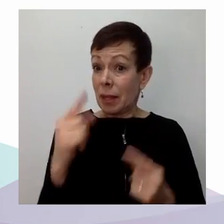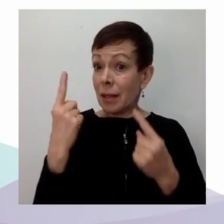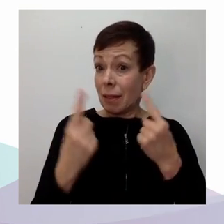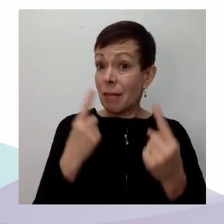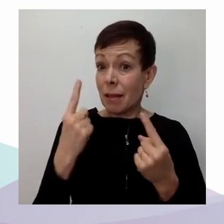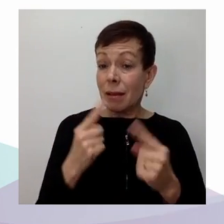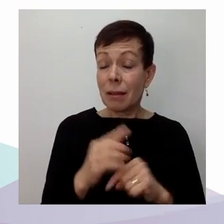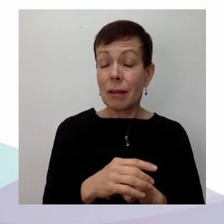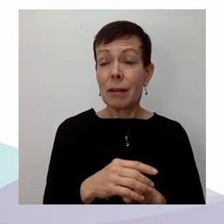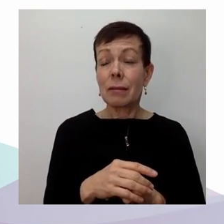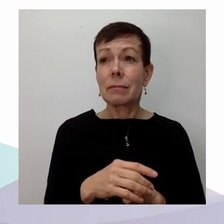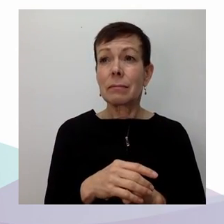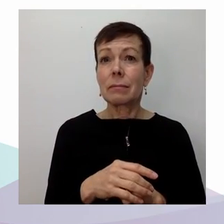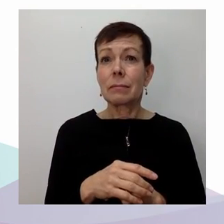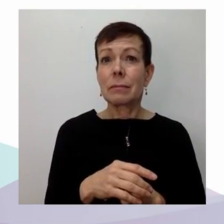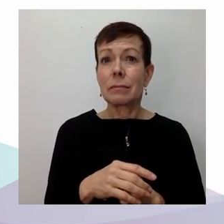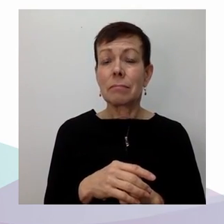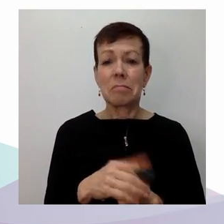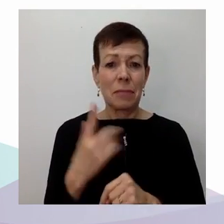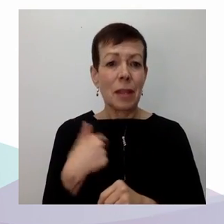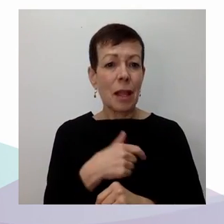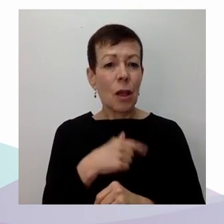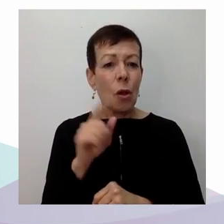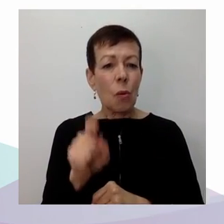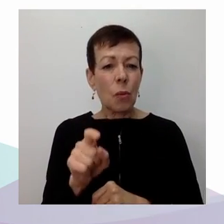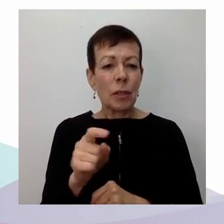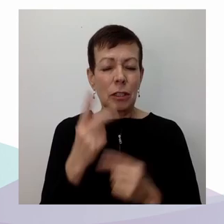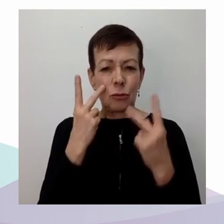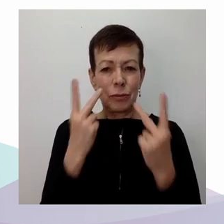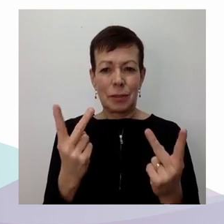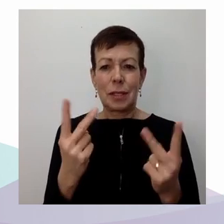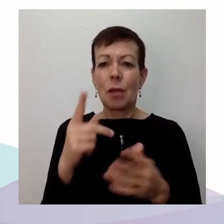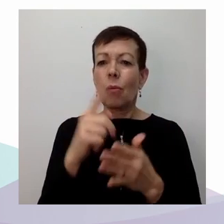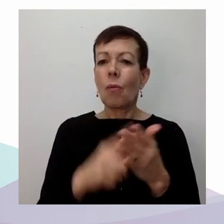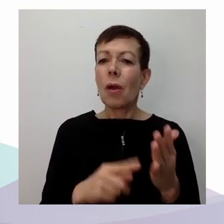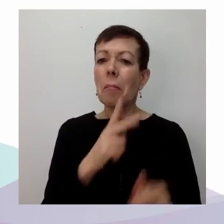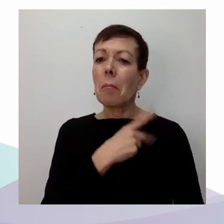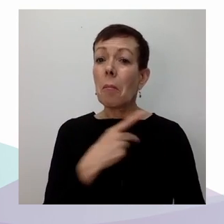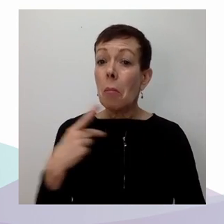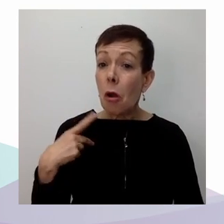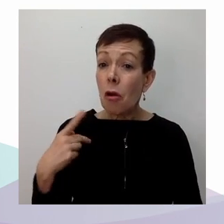Et une des préoccupations que j'ai actuellement, c'est de constater qu'au Québec,